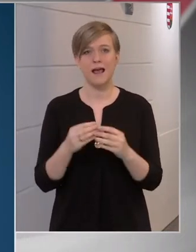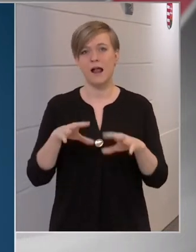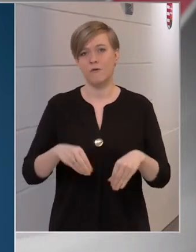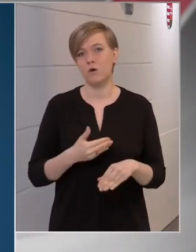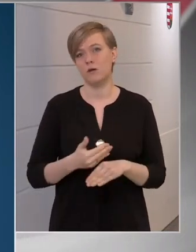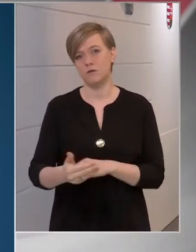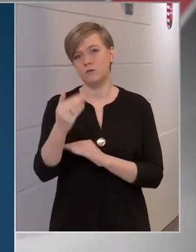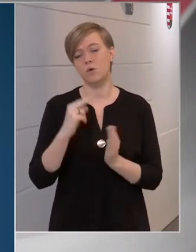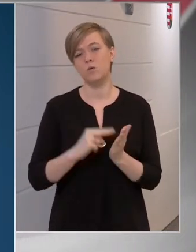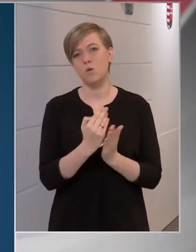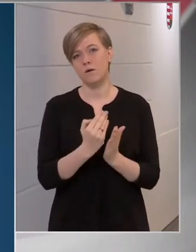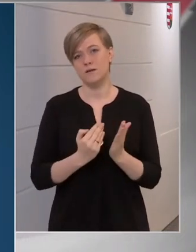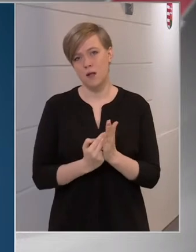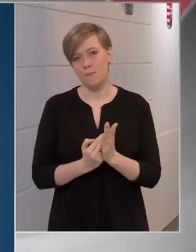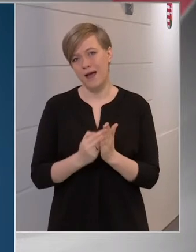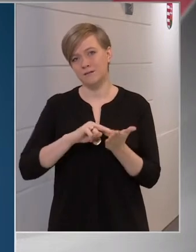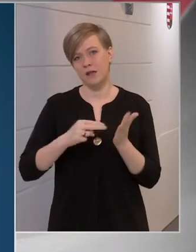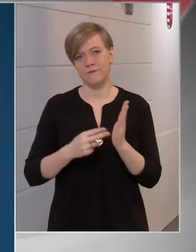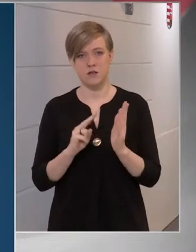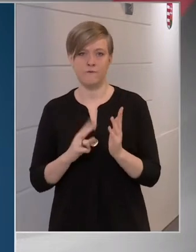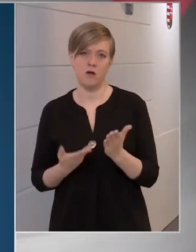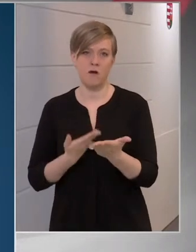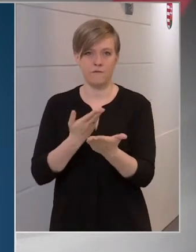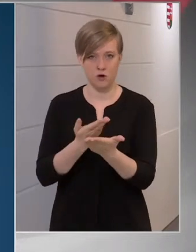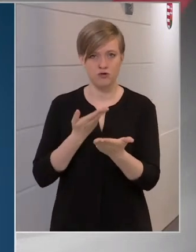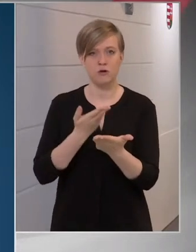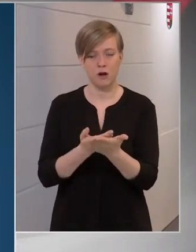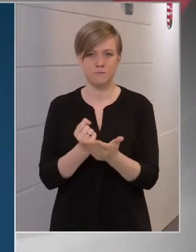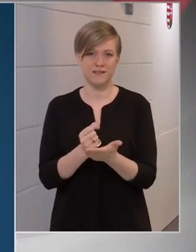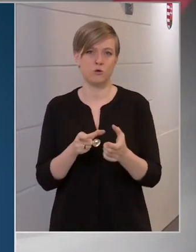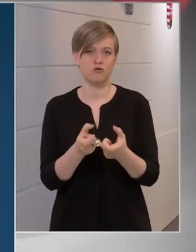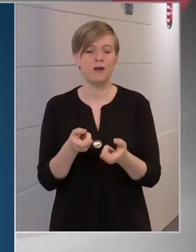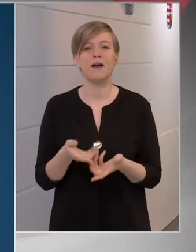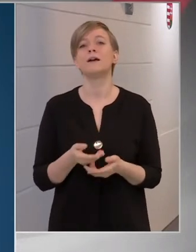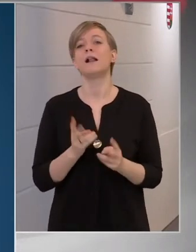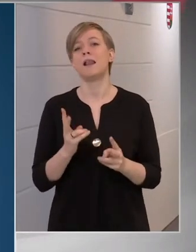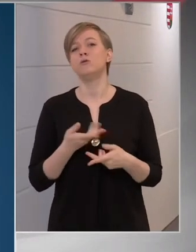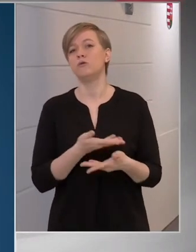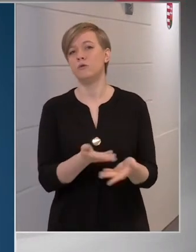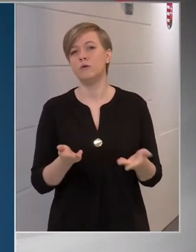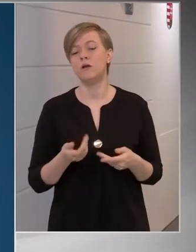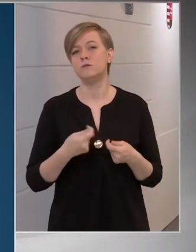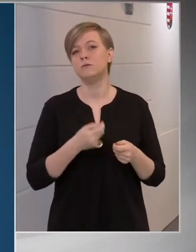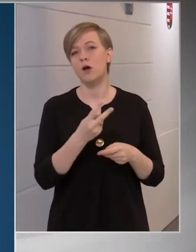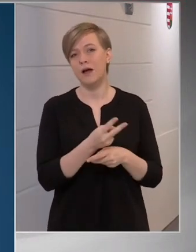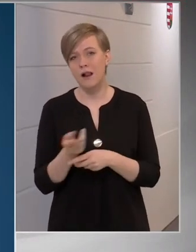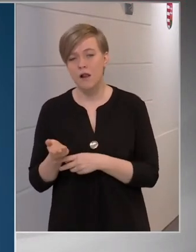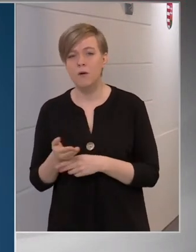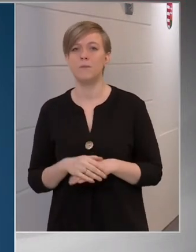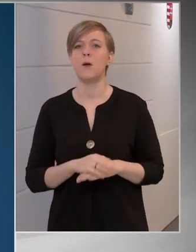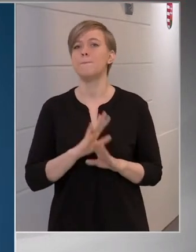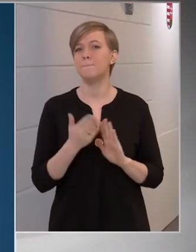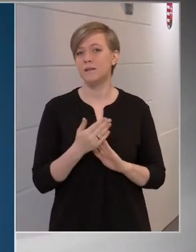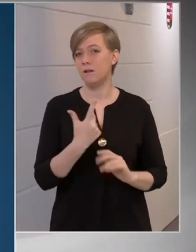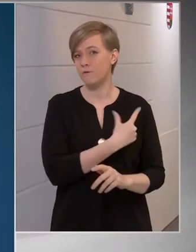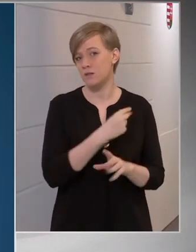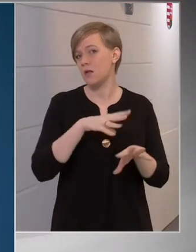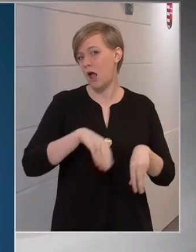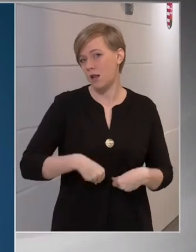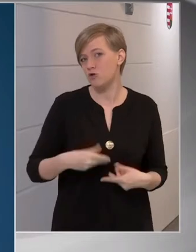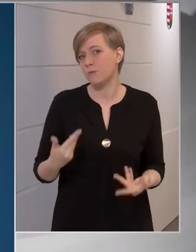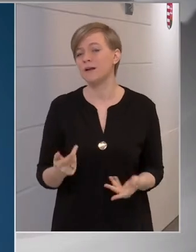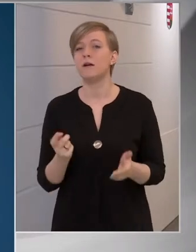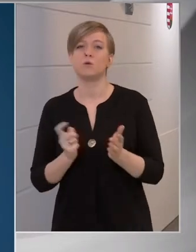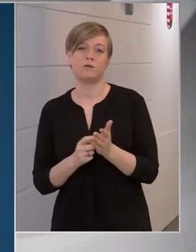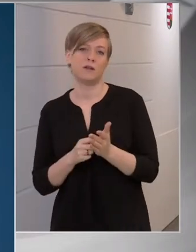jogszabály tervezethetett javaslatot a bizottság. Ez lehetővé teszi a tagállamok számára, hogy minden vakcinát elismerjenek, és kötelezővé